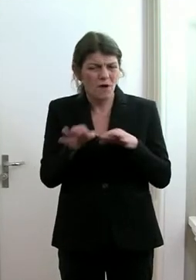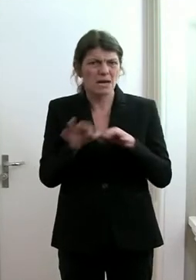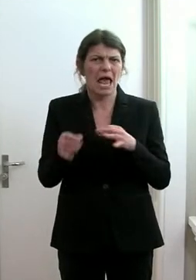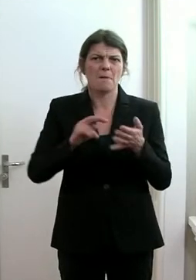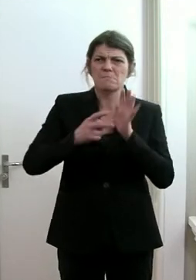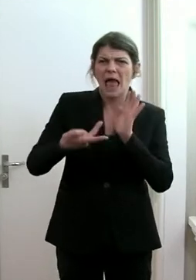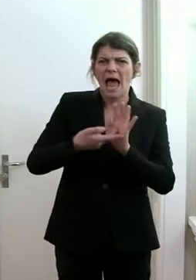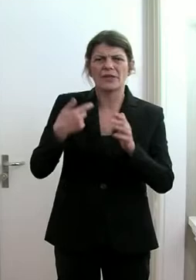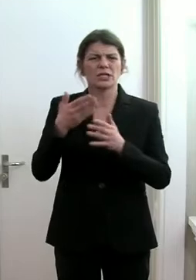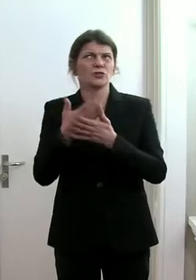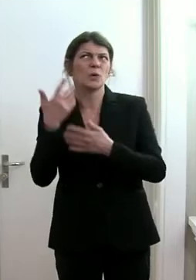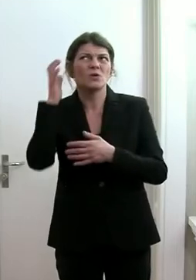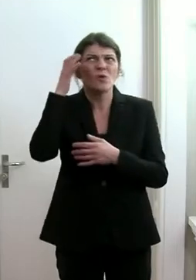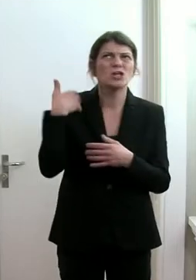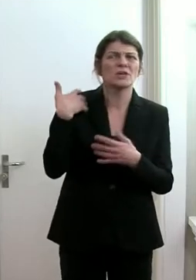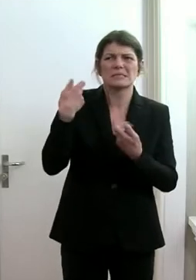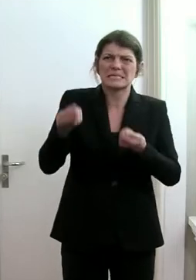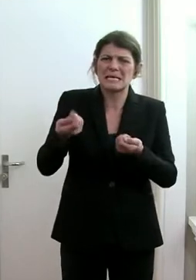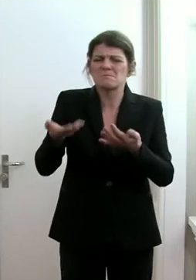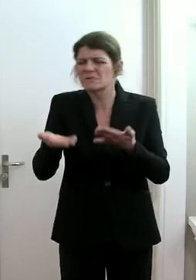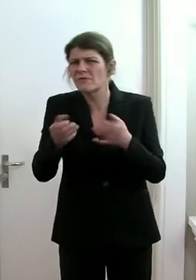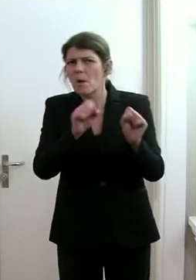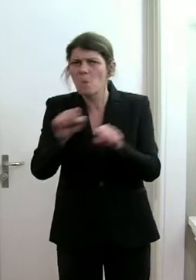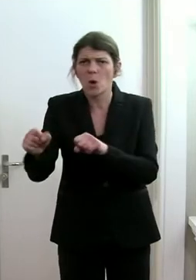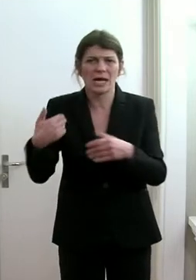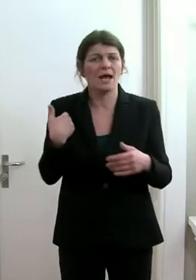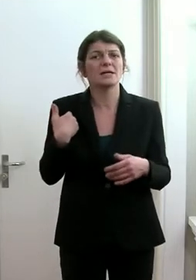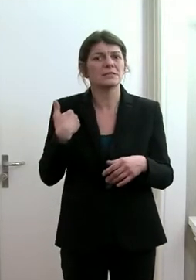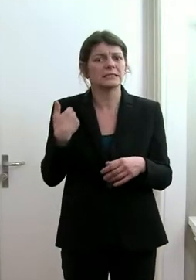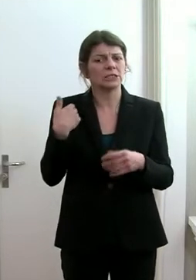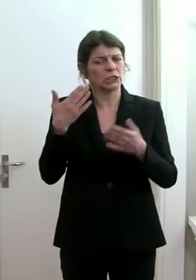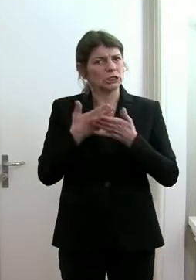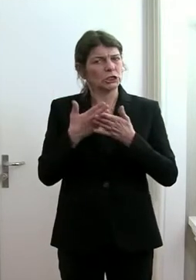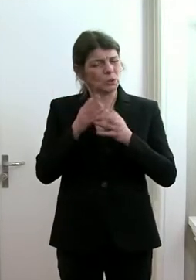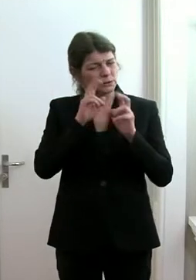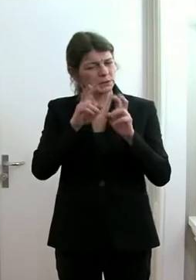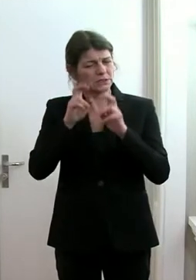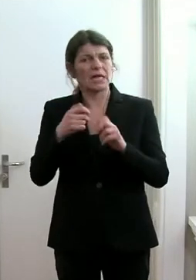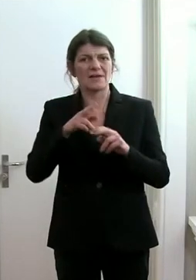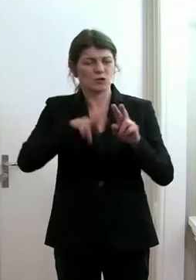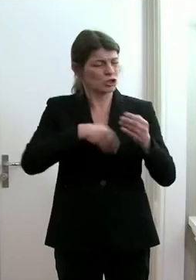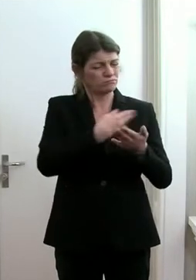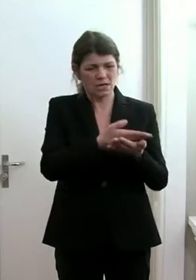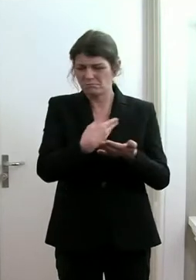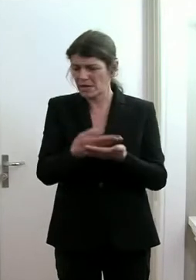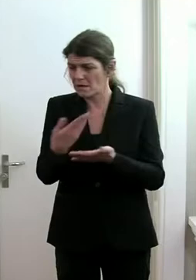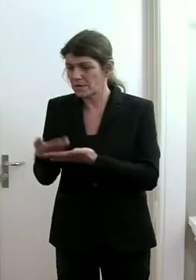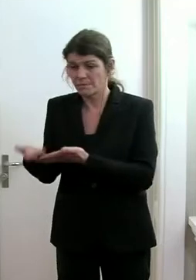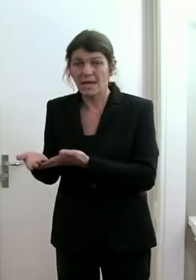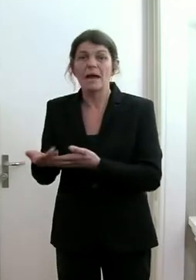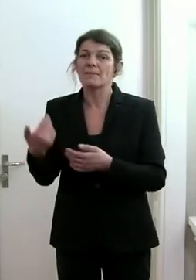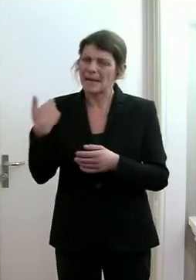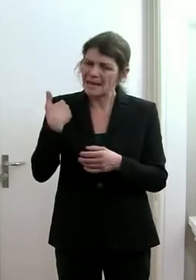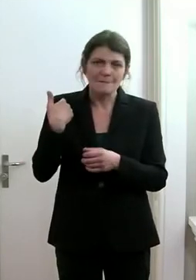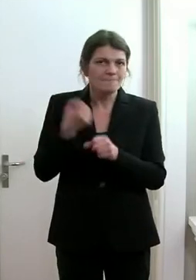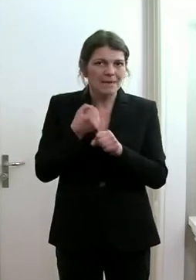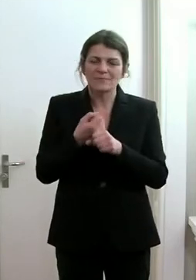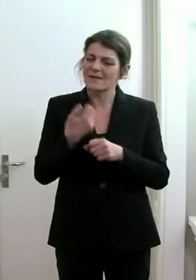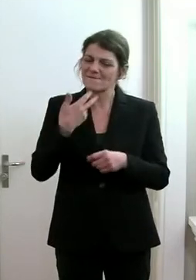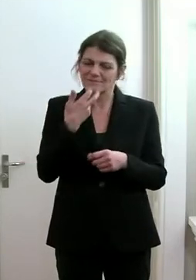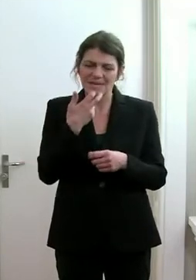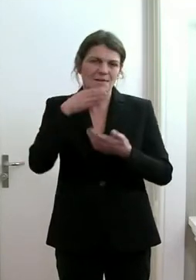Szenarien, in Eventualmöglichkeiten ausarbeiten, alles, um sicherzustellen, dass wir den